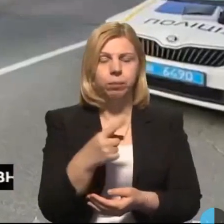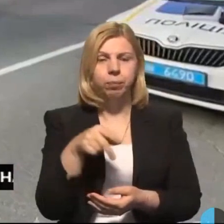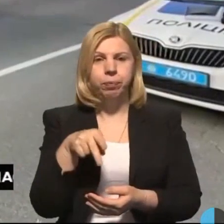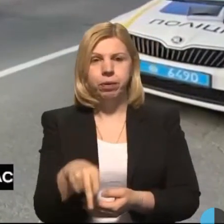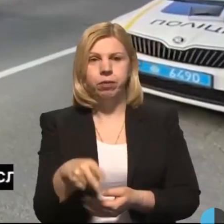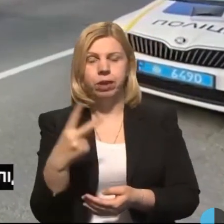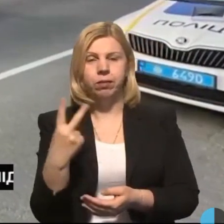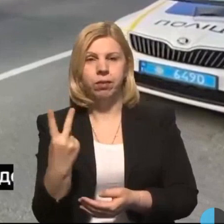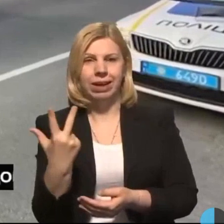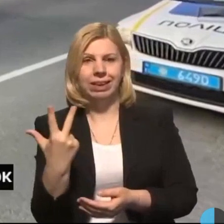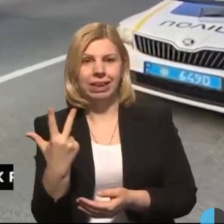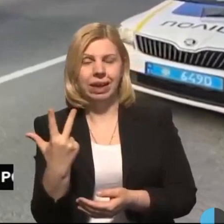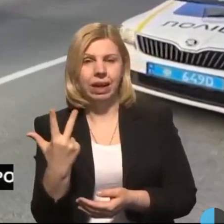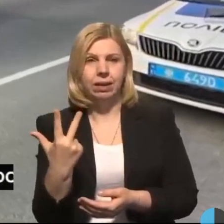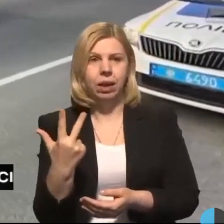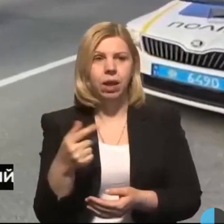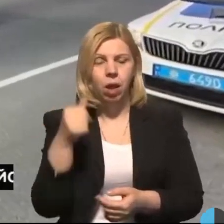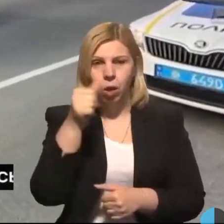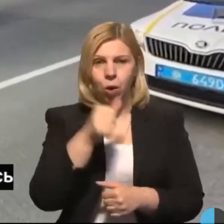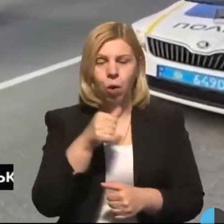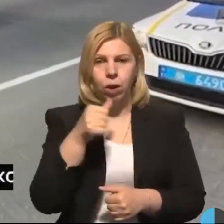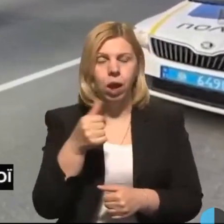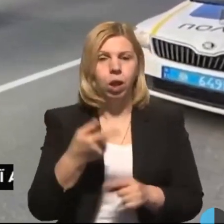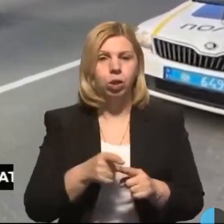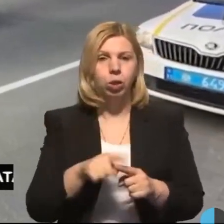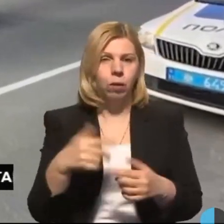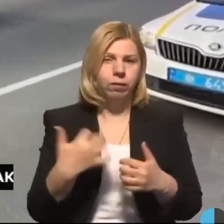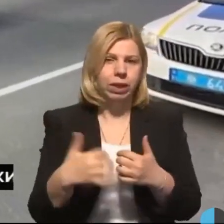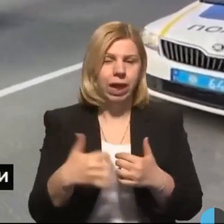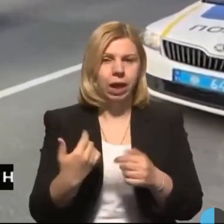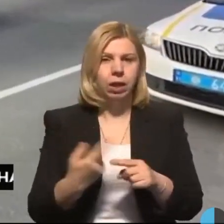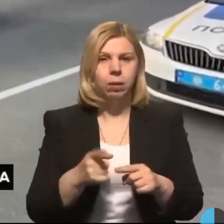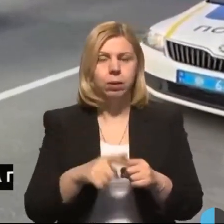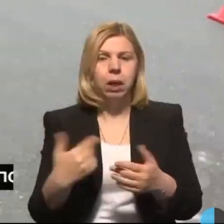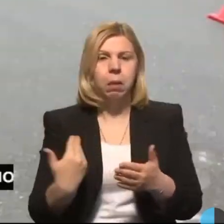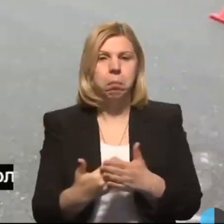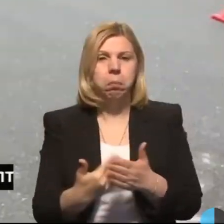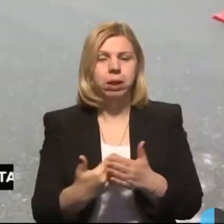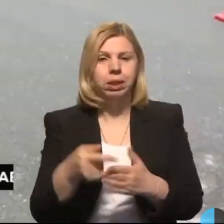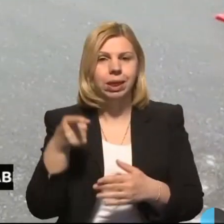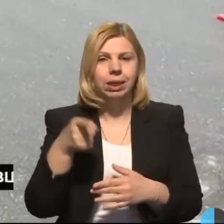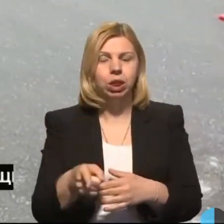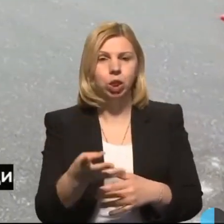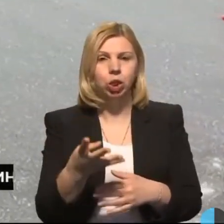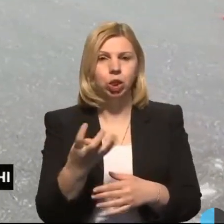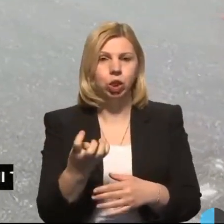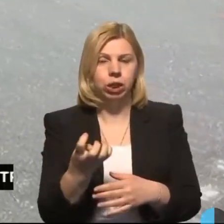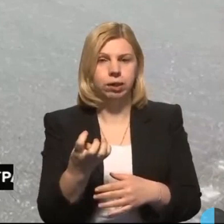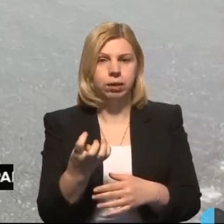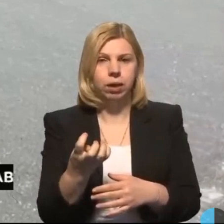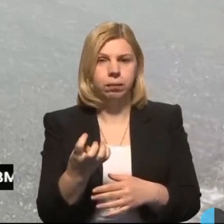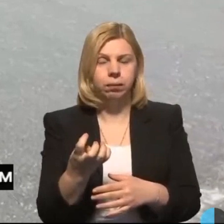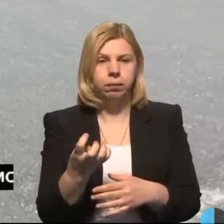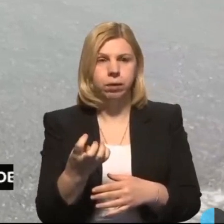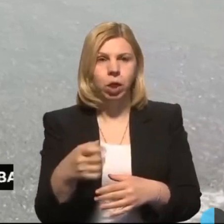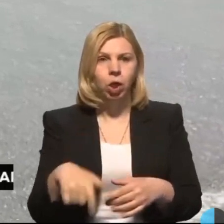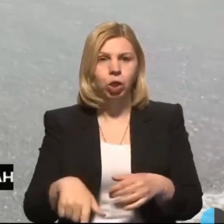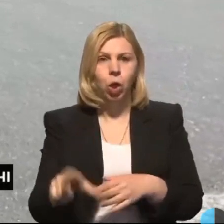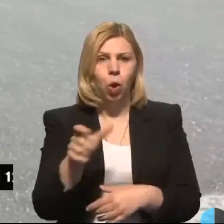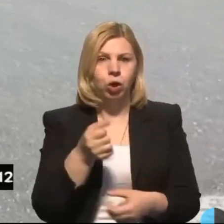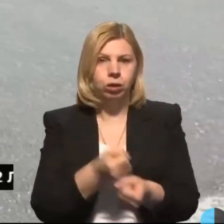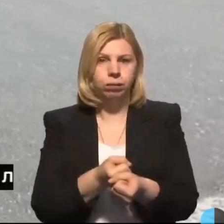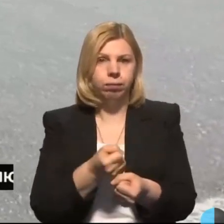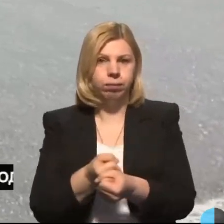2023 роки, то в середньому це близько 1400 дорожньо